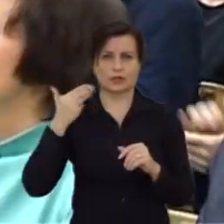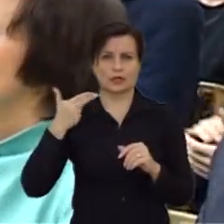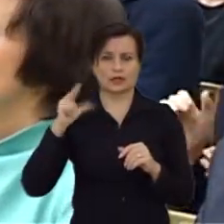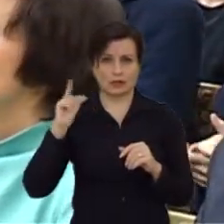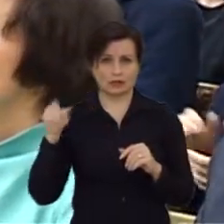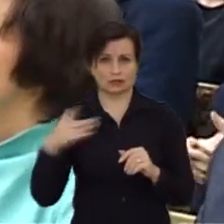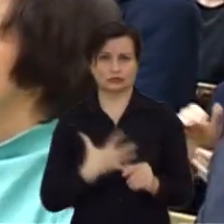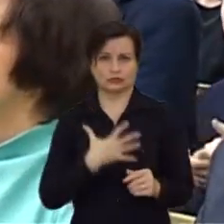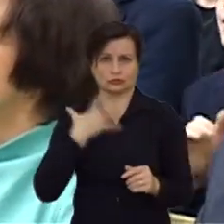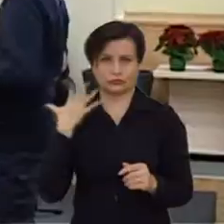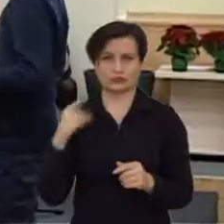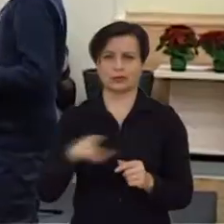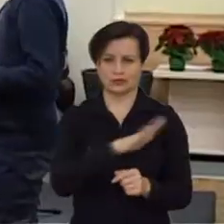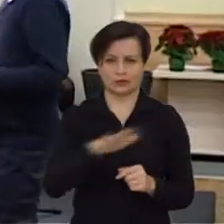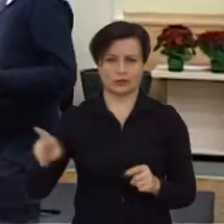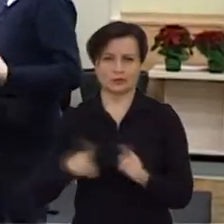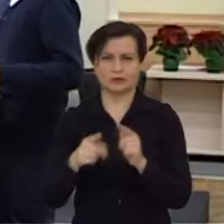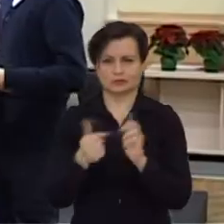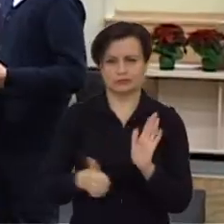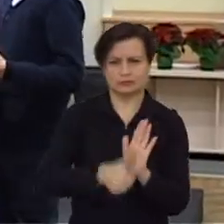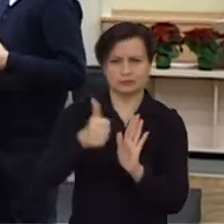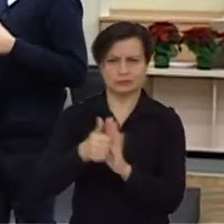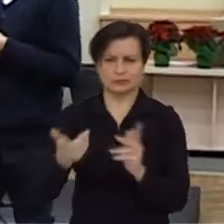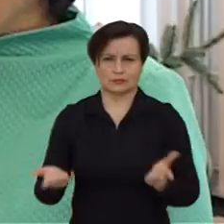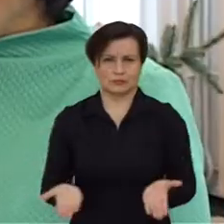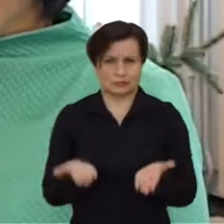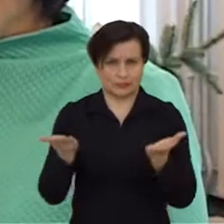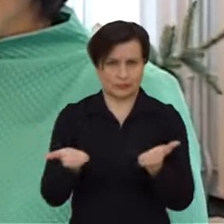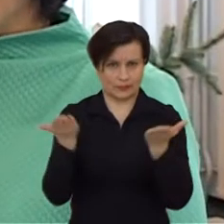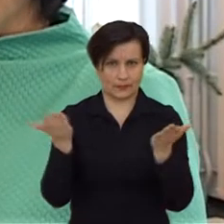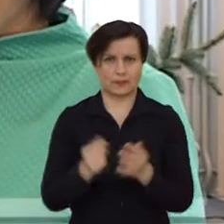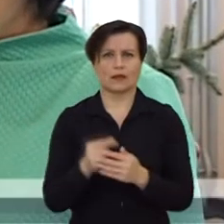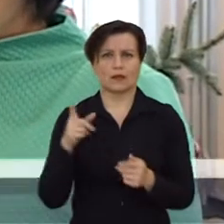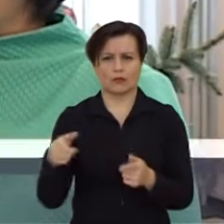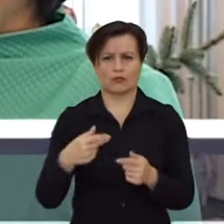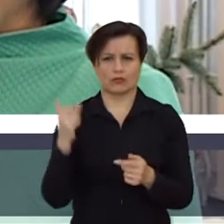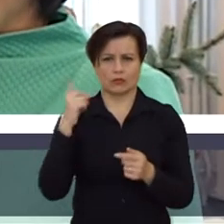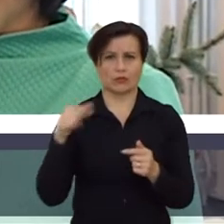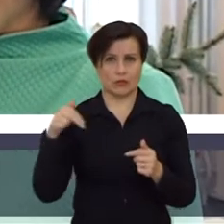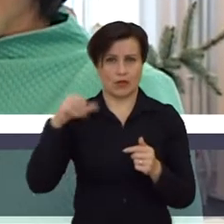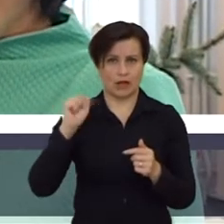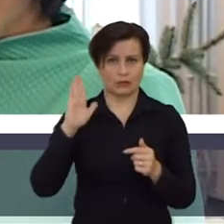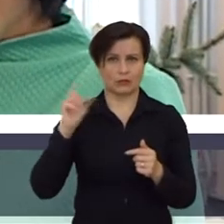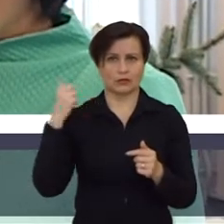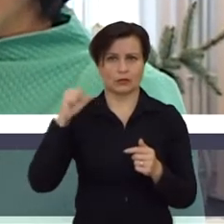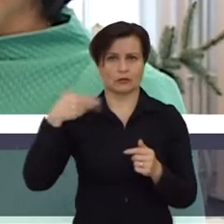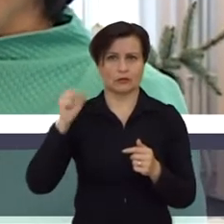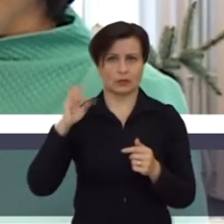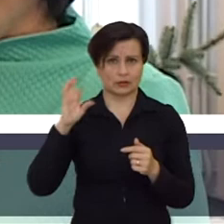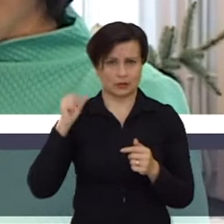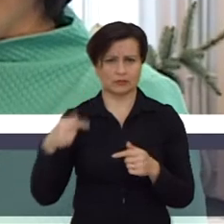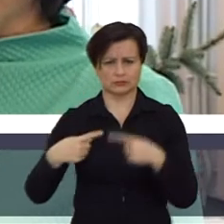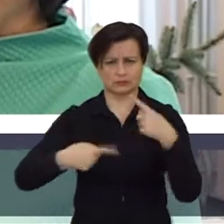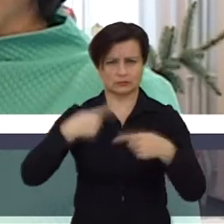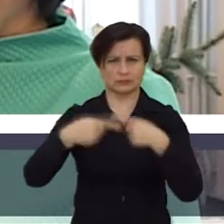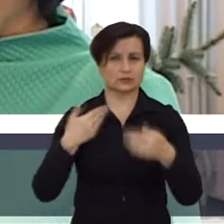jaunolius dar labiau pasitemti ir tobulėti. Ne vienerius metus Daumantai posele šitą tradiciją buvo pradėta dar labai senai, kai